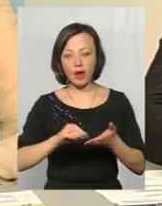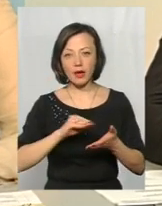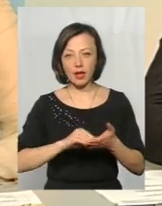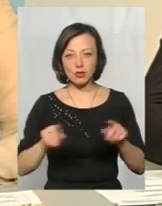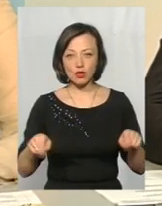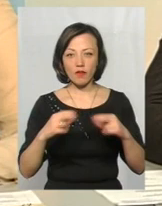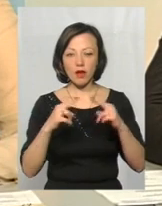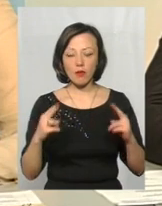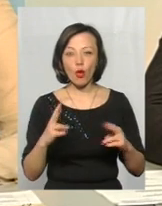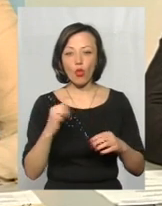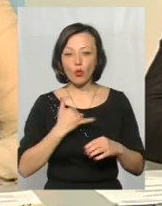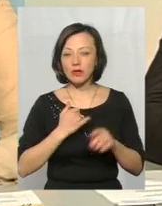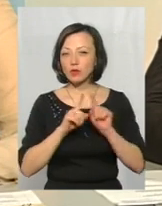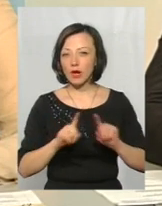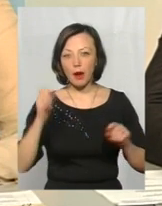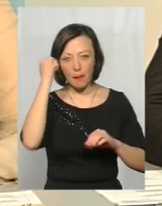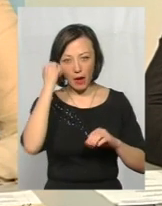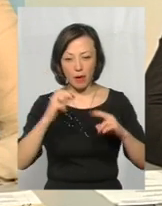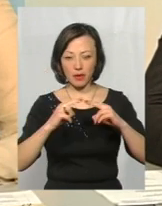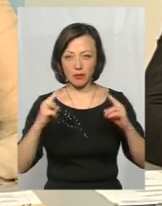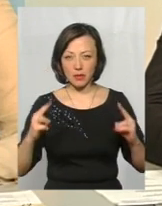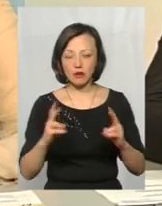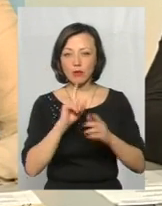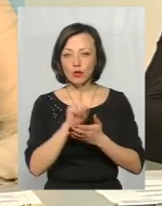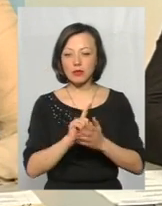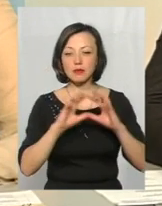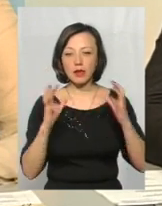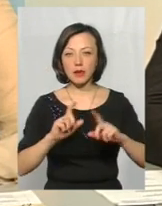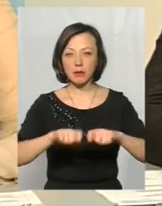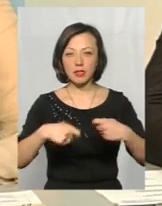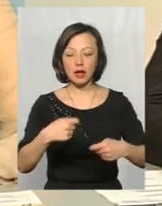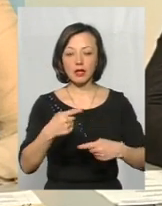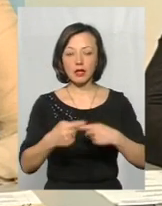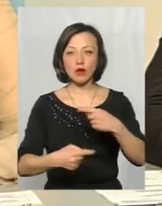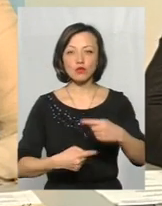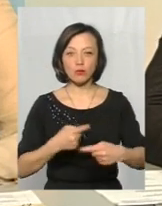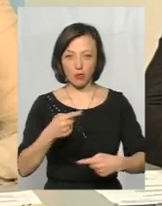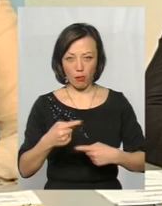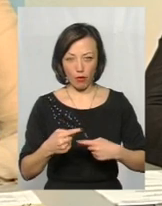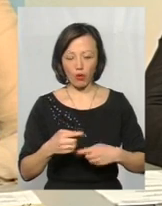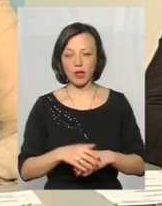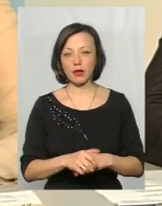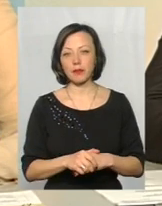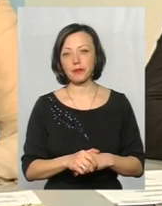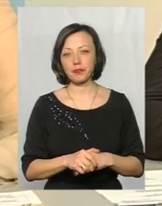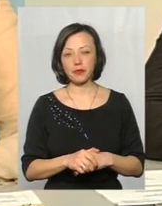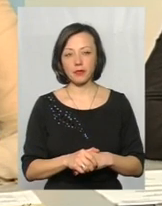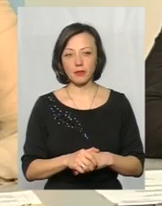пам'ятка, яку ми мусимо зберегти і передати наступним поколінням. Ось,